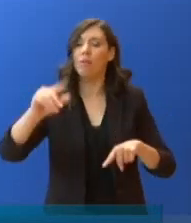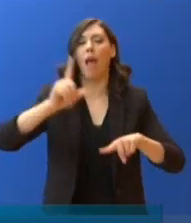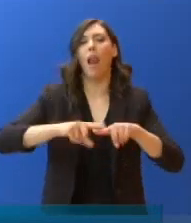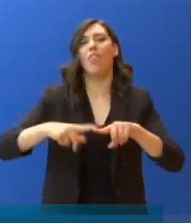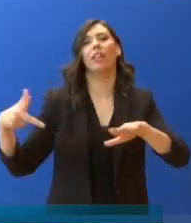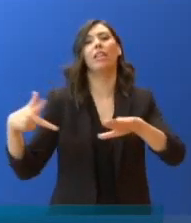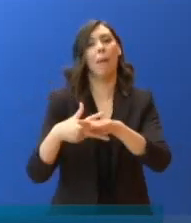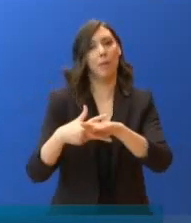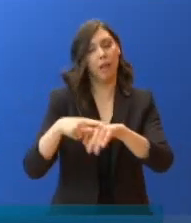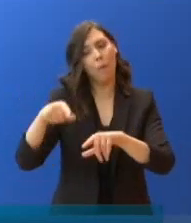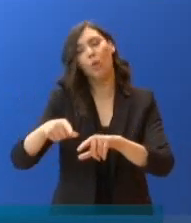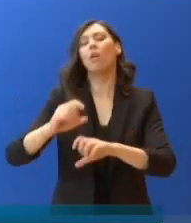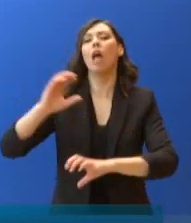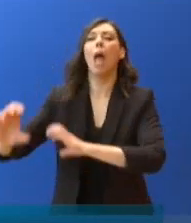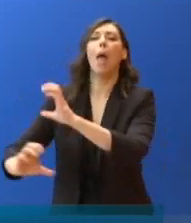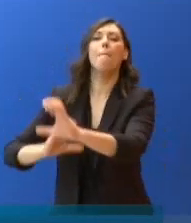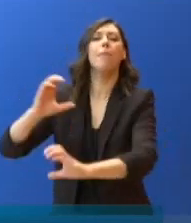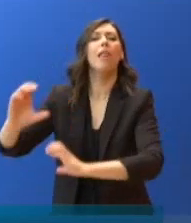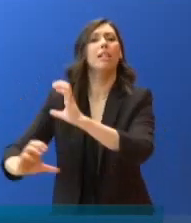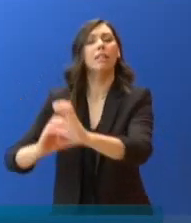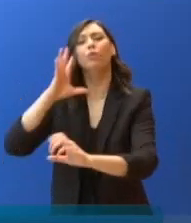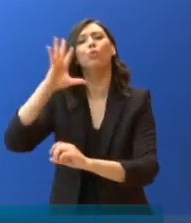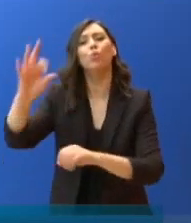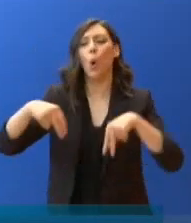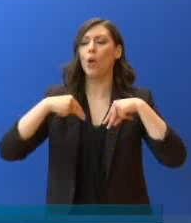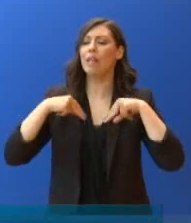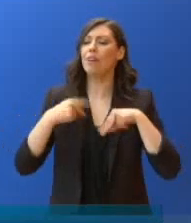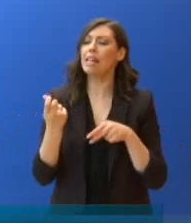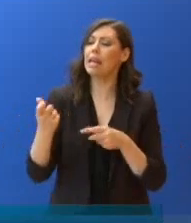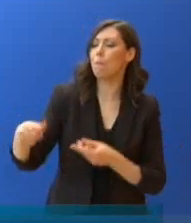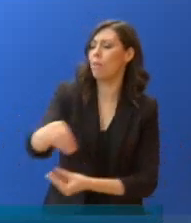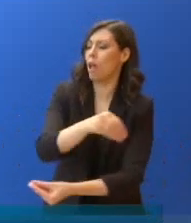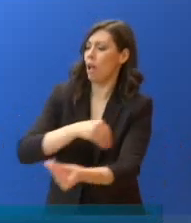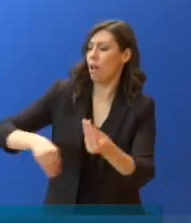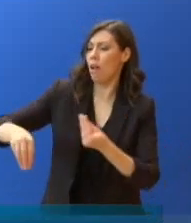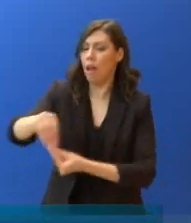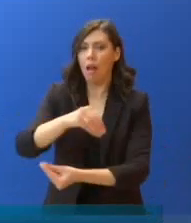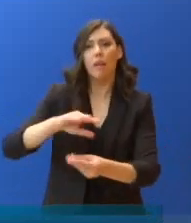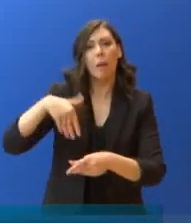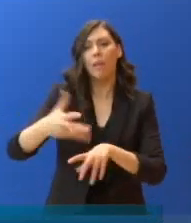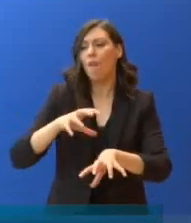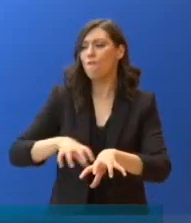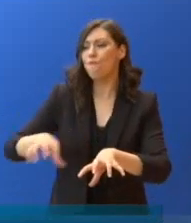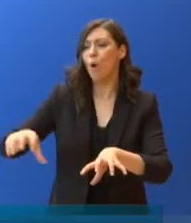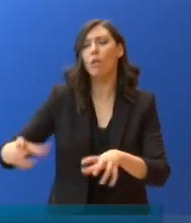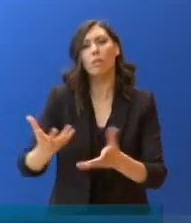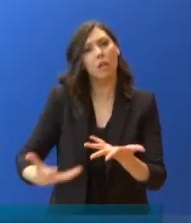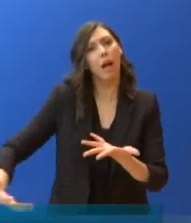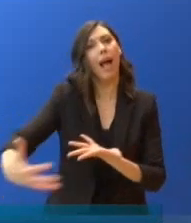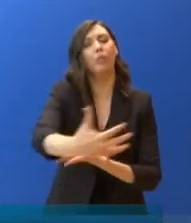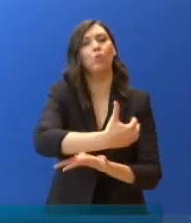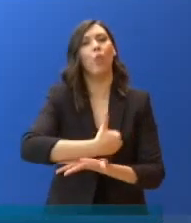επενδύονται μέσω ρέπος ώστε η Ελληνική Κυβέρνηση να έχει ρευστότητα και οι Φορείς Γενικής Κυβέρνησης να έχουν ένα έσοδο, ώστε να μην